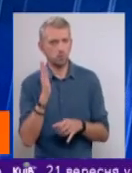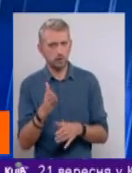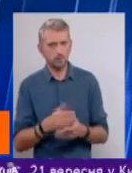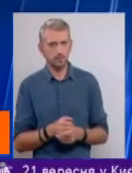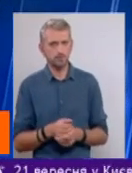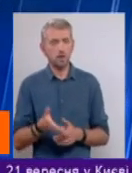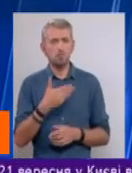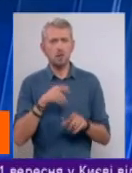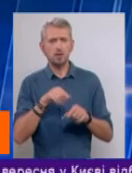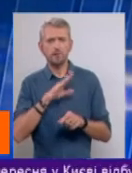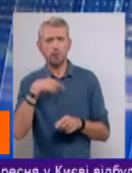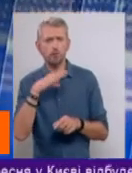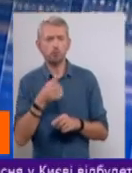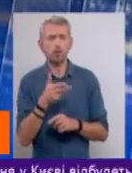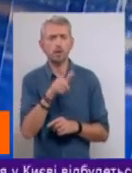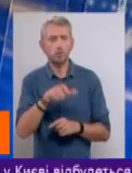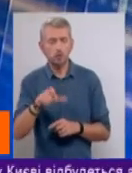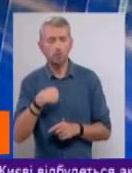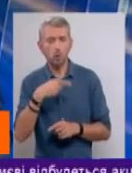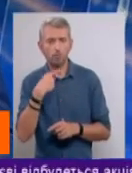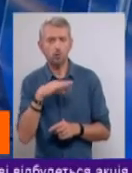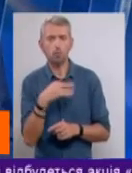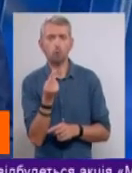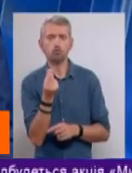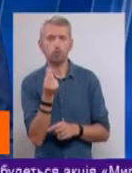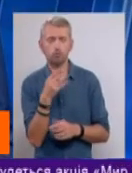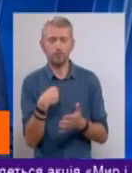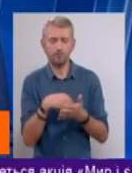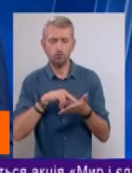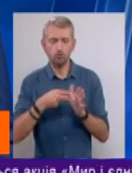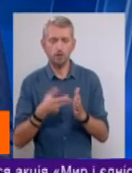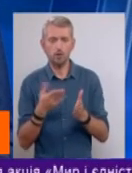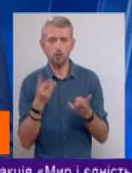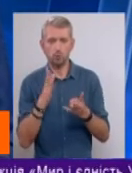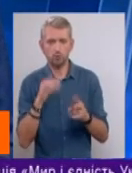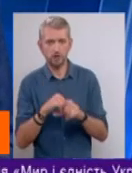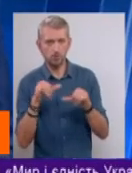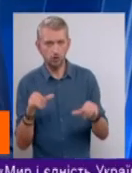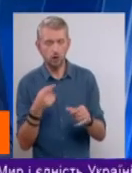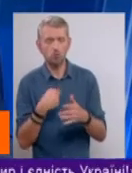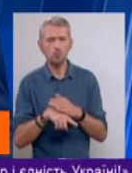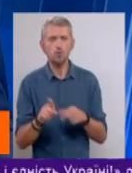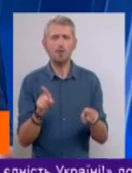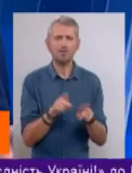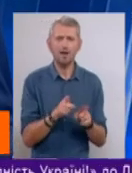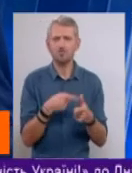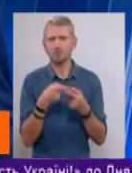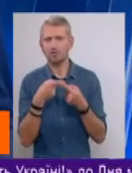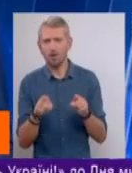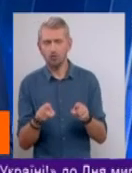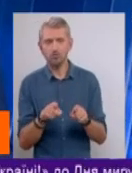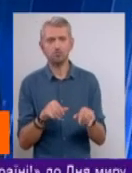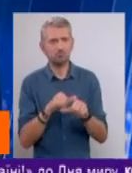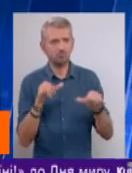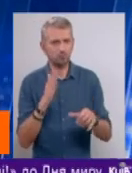І ми навіть не говоримо про кількість людей, ми говоримо про сумму в бюджеті, на яку це треба буде збільшити. Тому що, так чи інакше, дійсно, їх